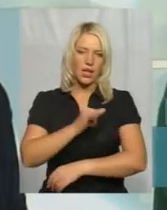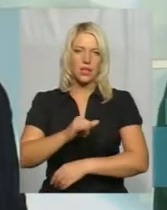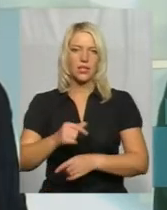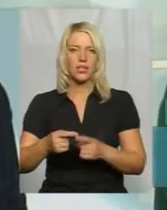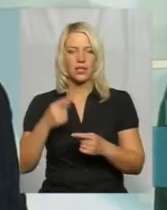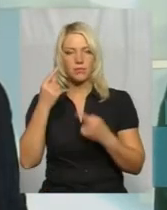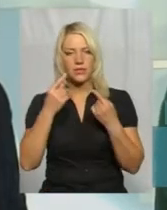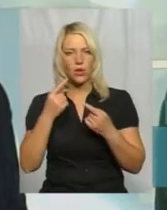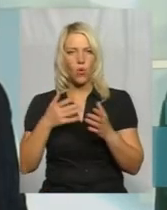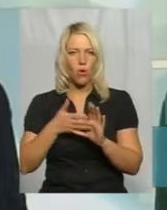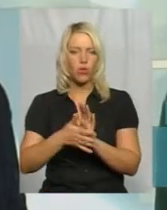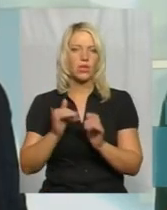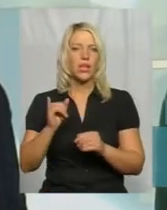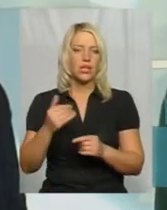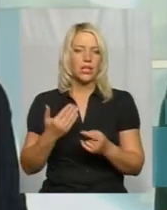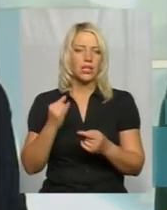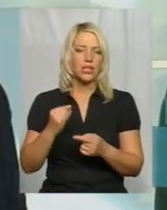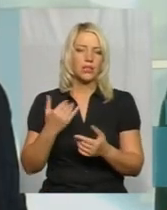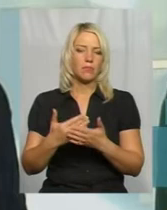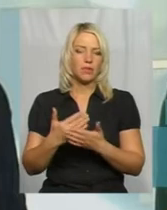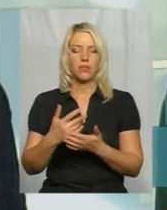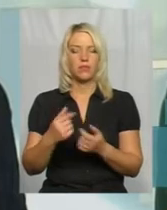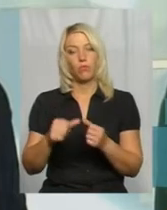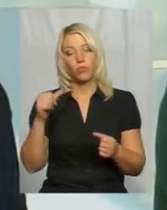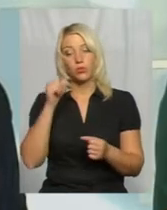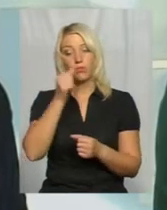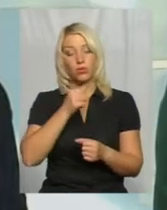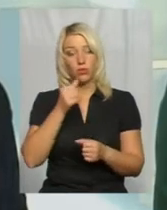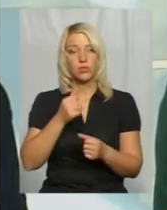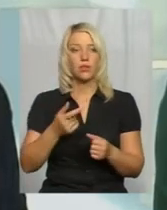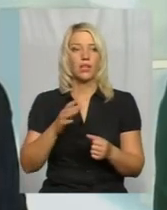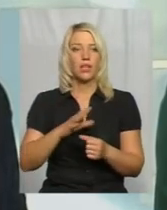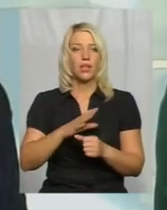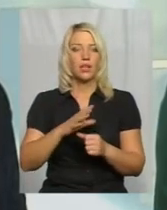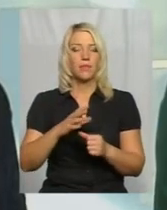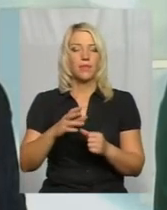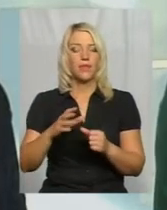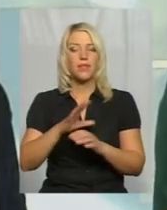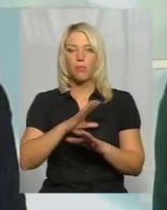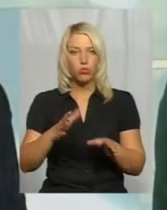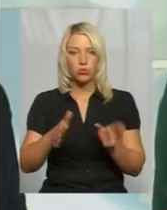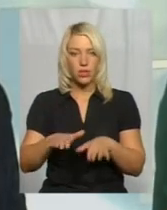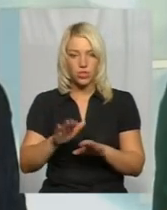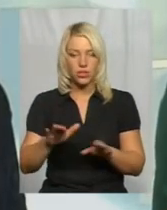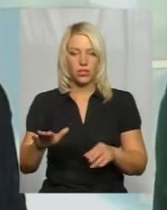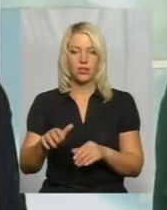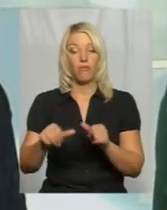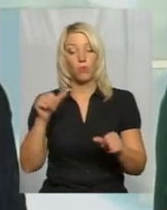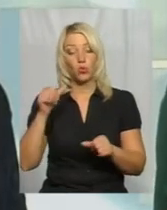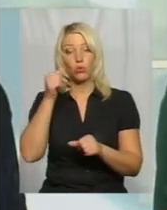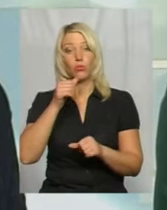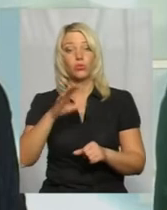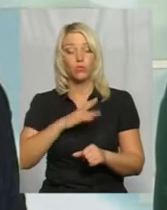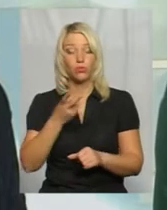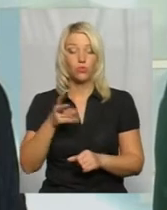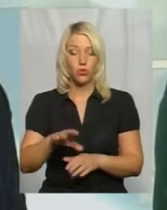останні роки, наприклад, в позаминулому році, якщо у нас там не було залишених дітей, в минулому році було дві дитини,